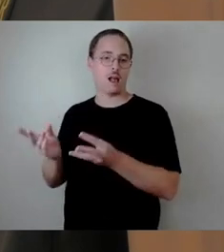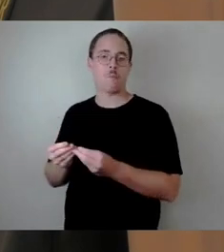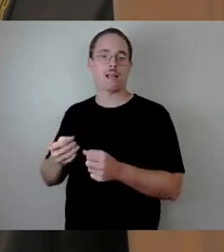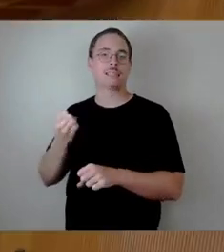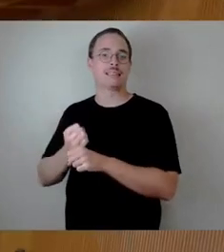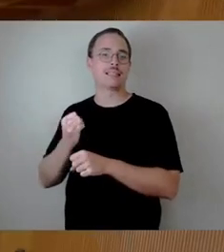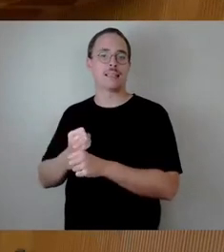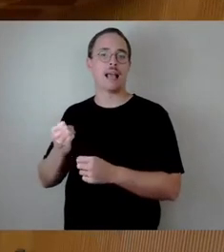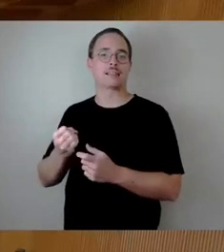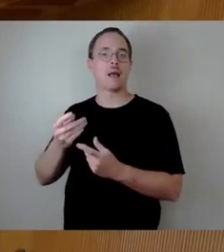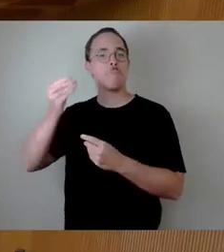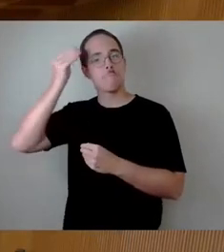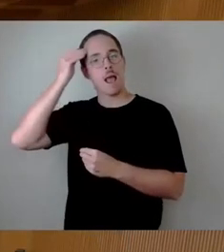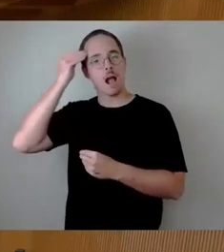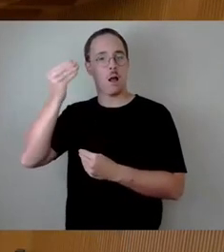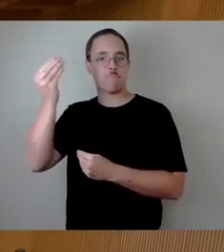Ich danke Ihnen.